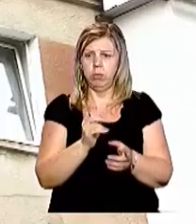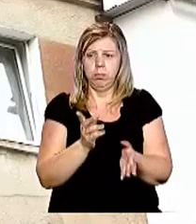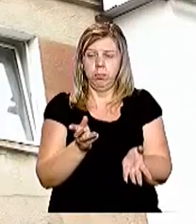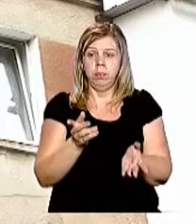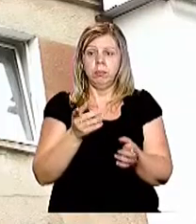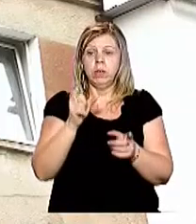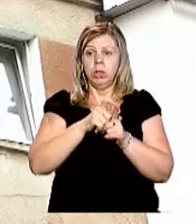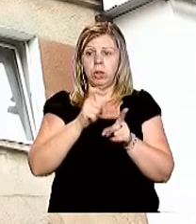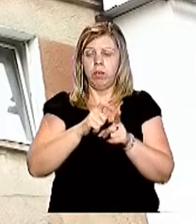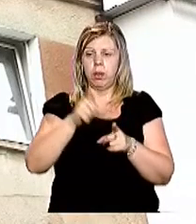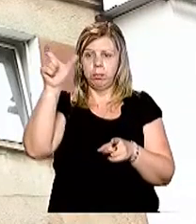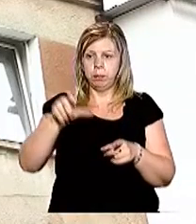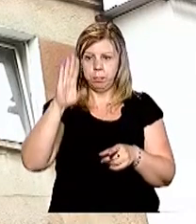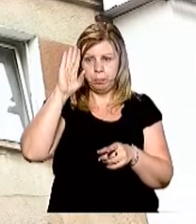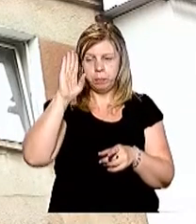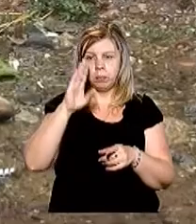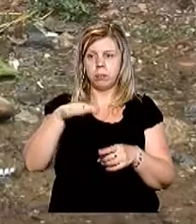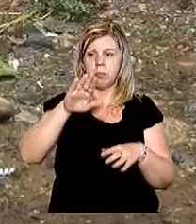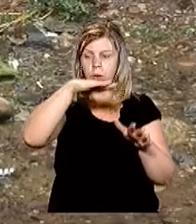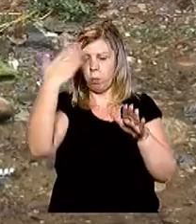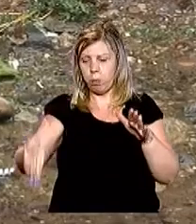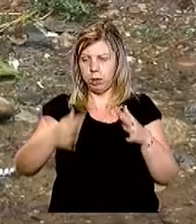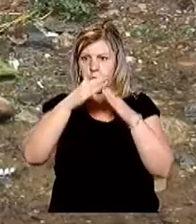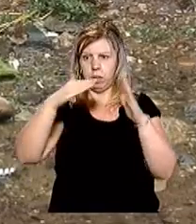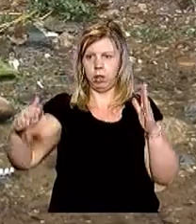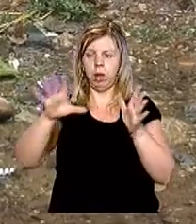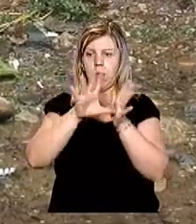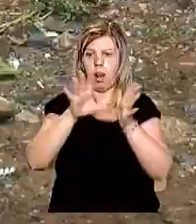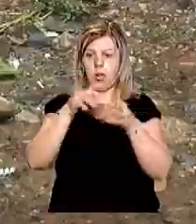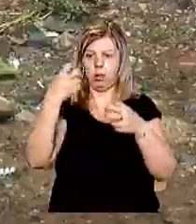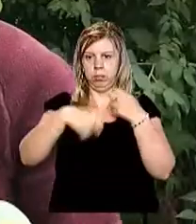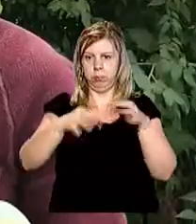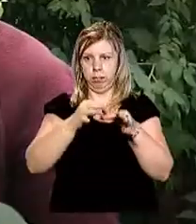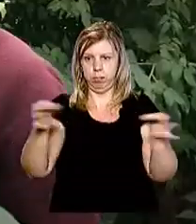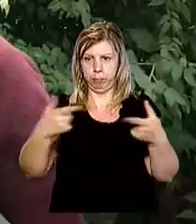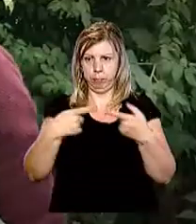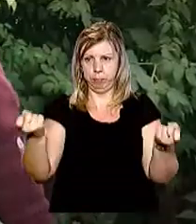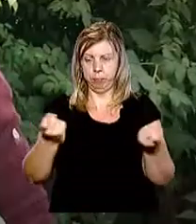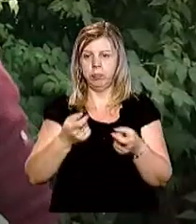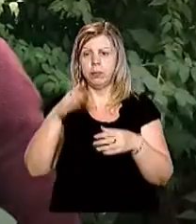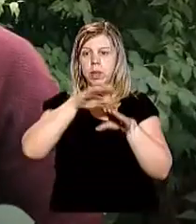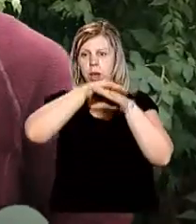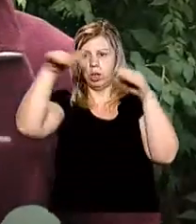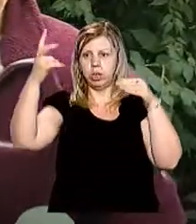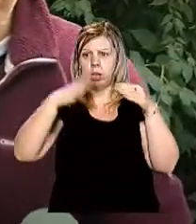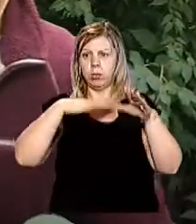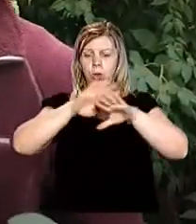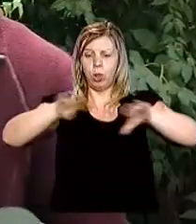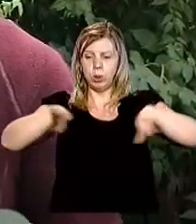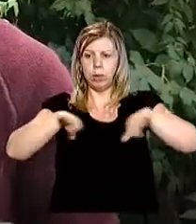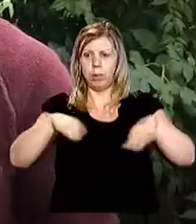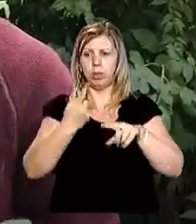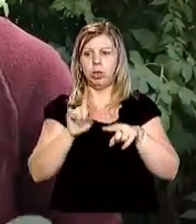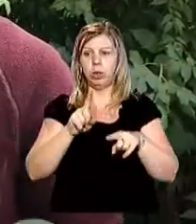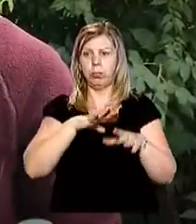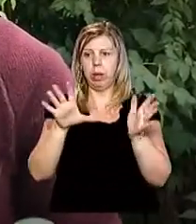За словами Сергія Поповича, падаючи дах обірвав електричні дроти. Кришу треба було розібрати для того, щоб